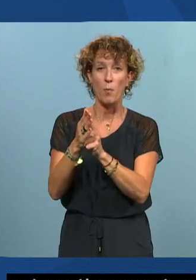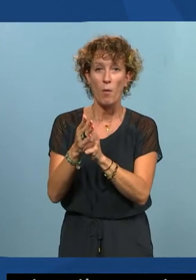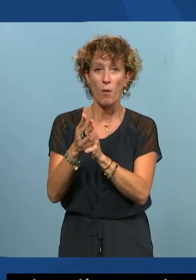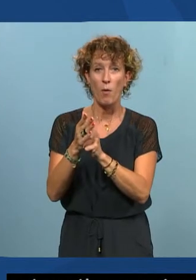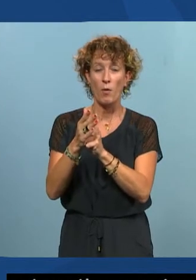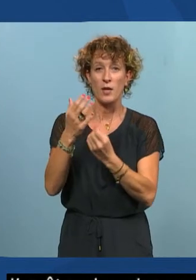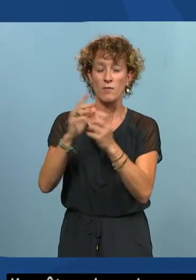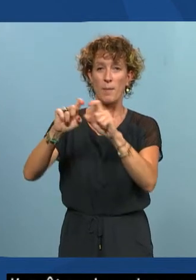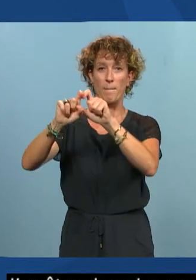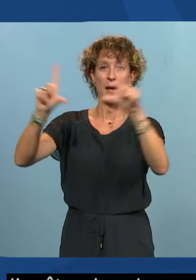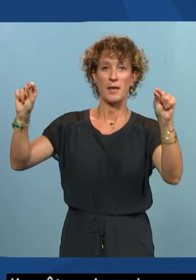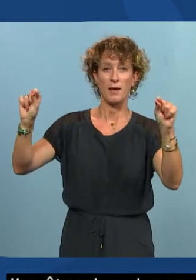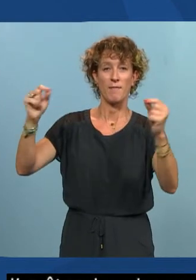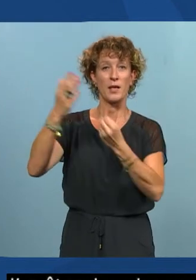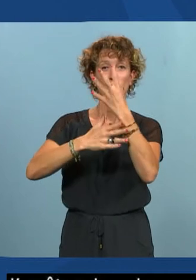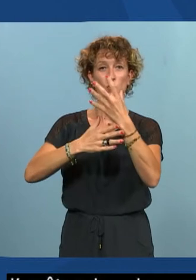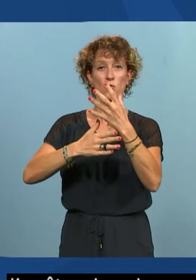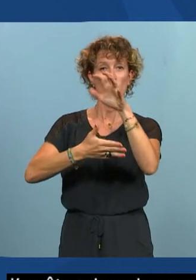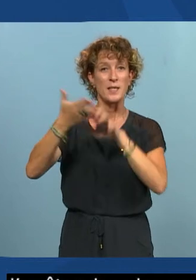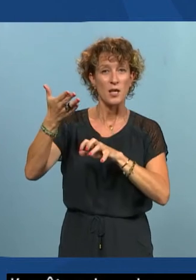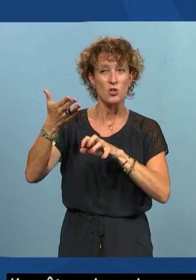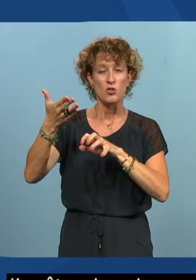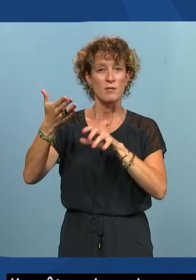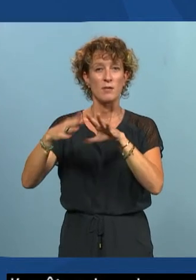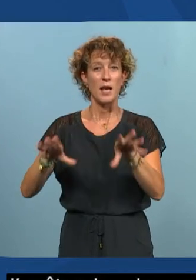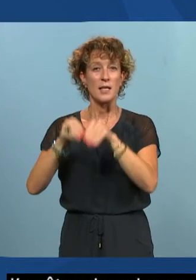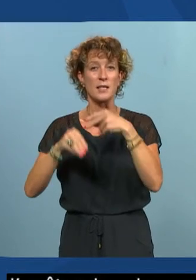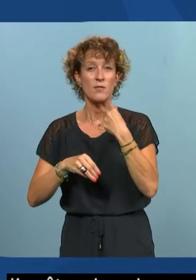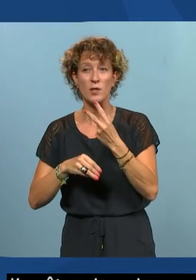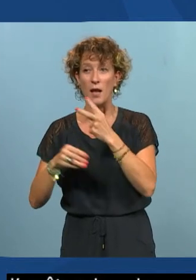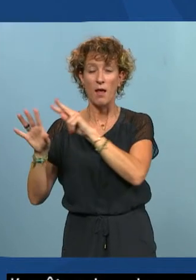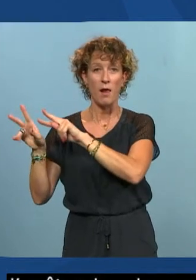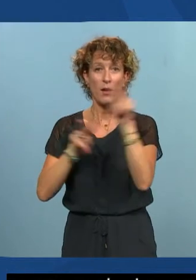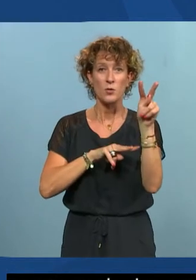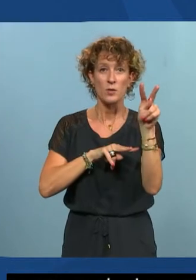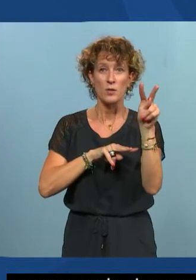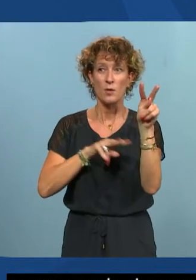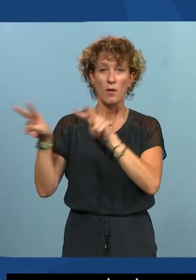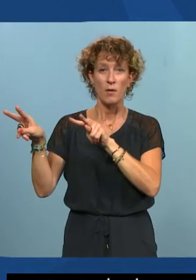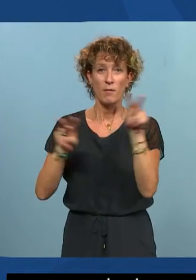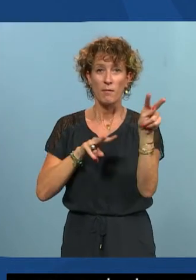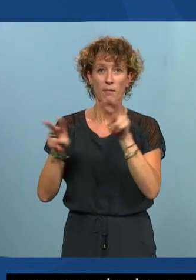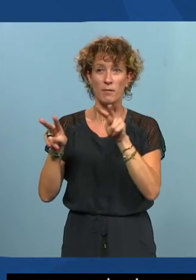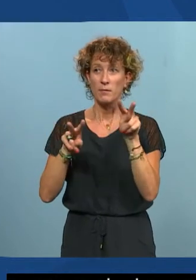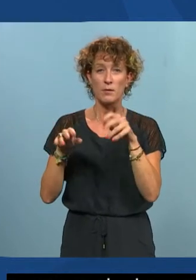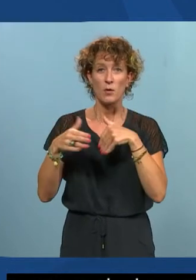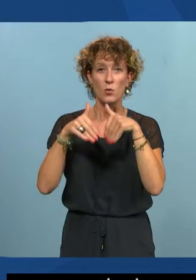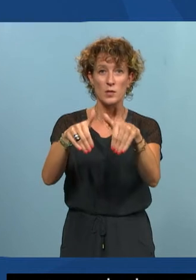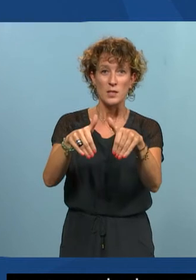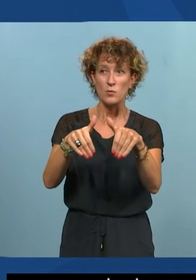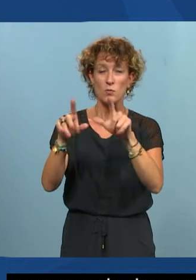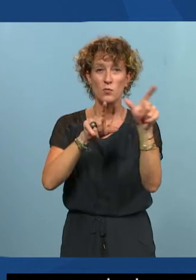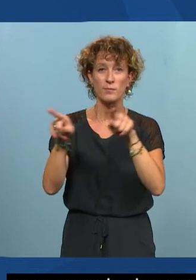bannière qui s'affiche avec un nouveau message que fait la synthèse vocale est-ce qu'elle doit lire le nouveau élément qui s'affiche elle doit continuer à lire l'élément qui est masqué